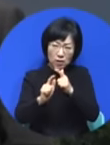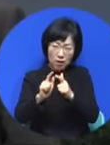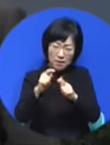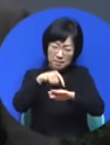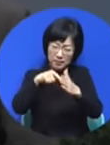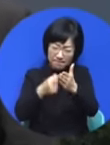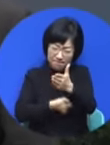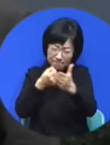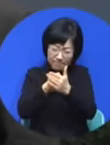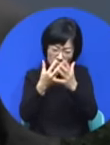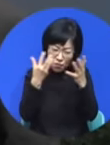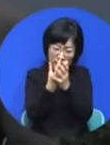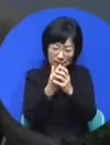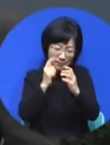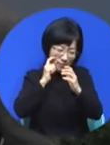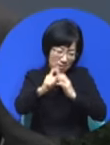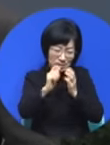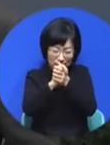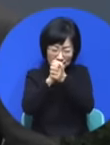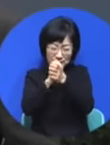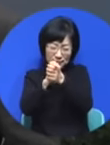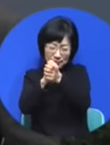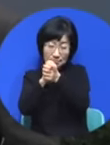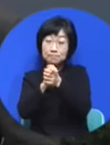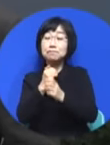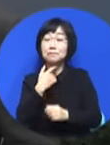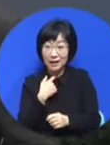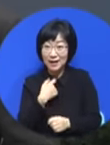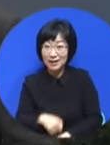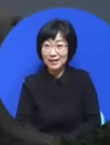이랬는데 영도로 가게 된 겁니다.